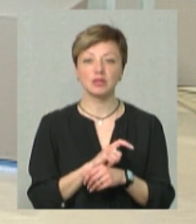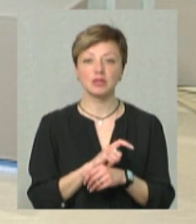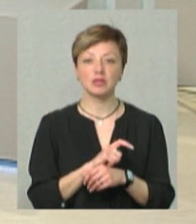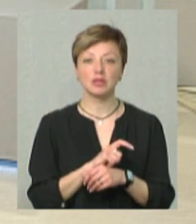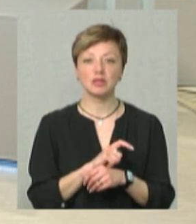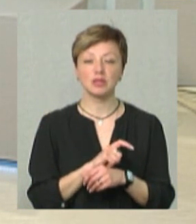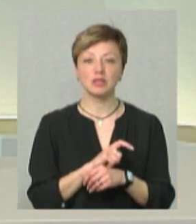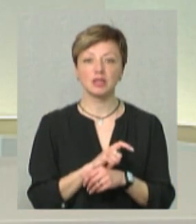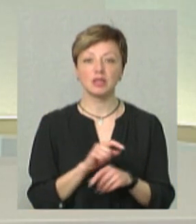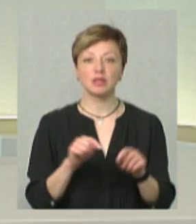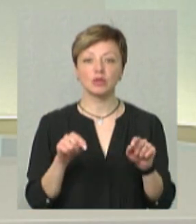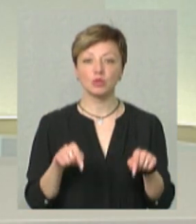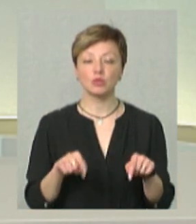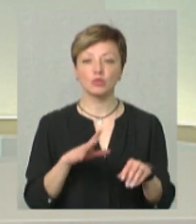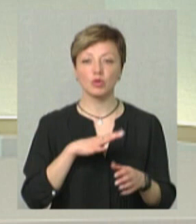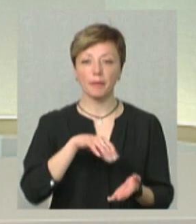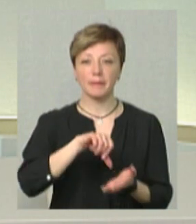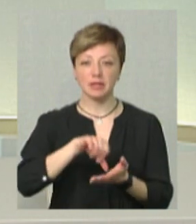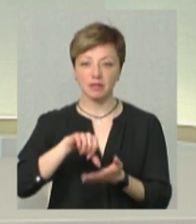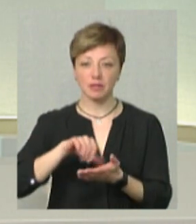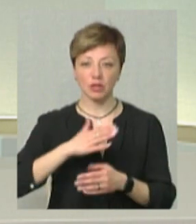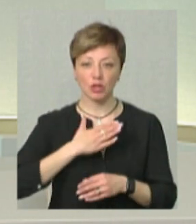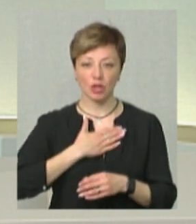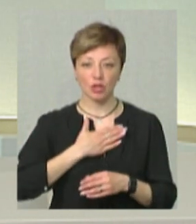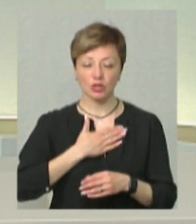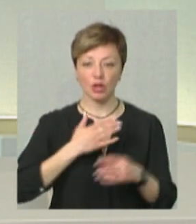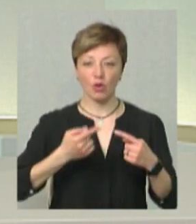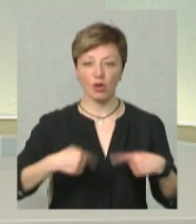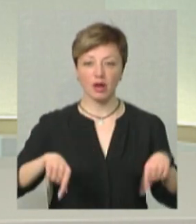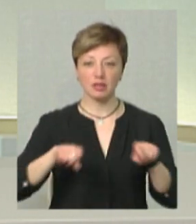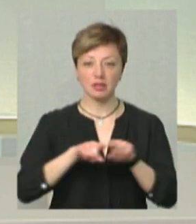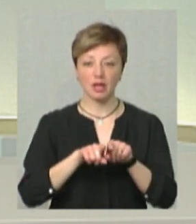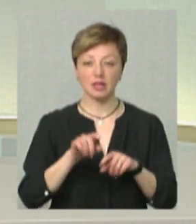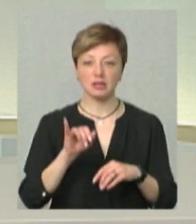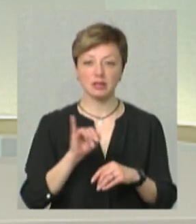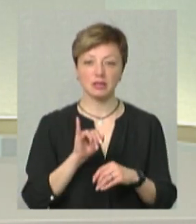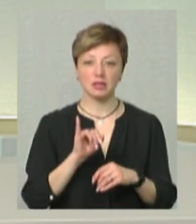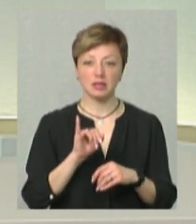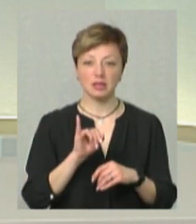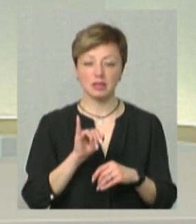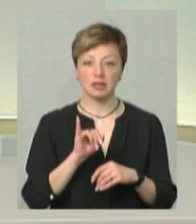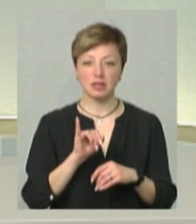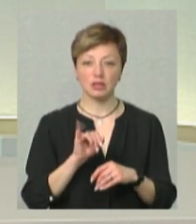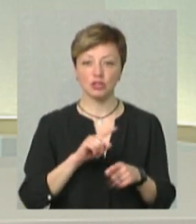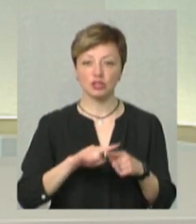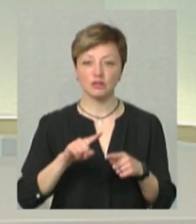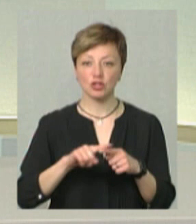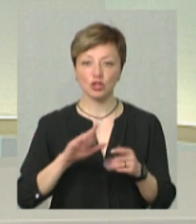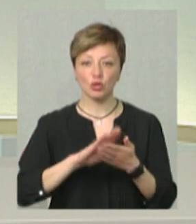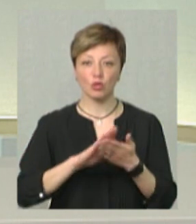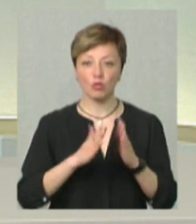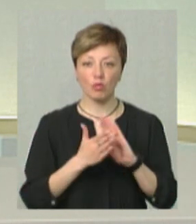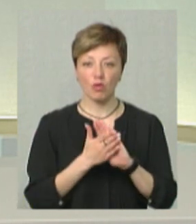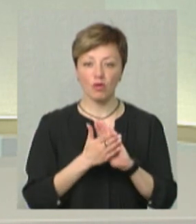У нас тут вже були представники нашої організації. І вони якось там швидше не домовилися.